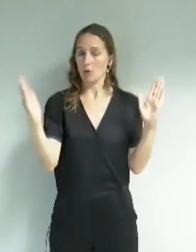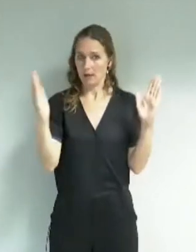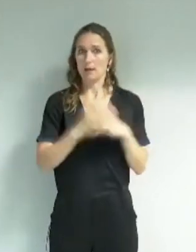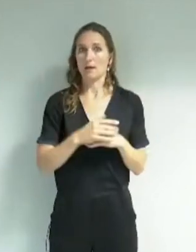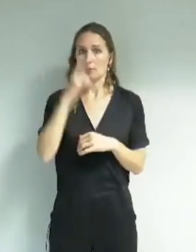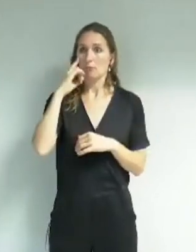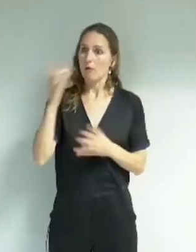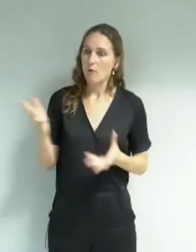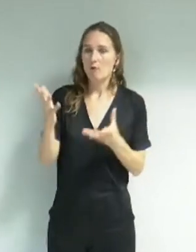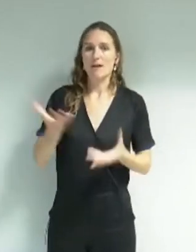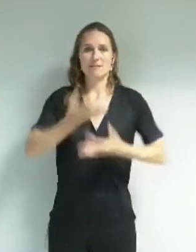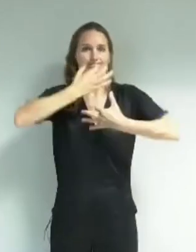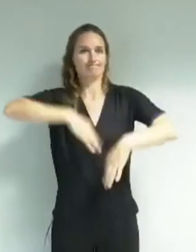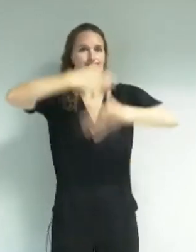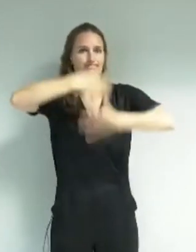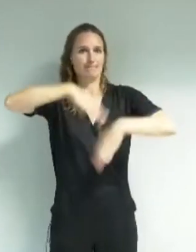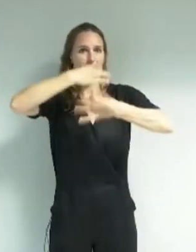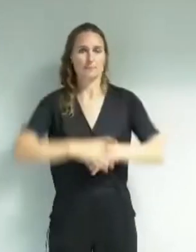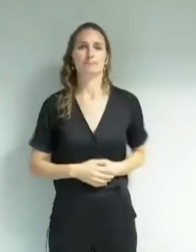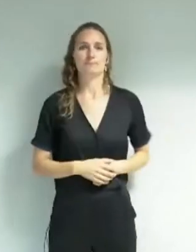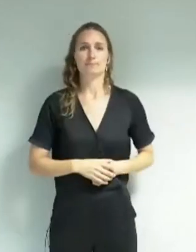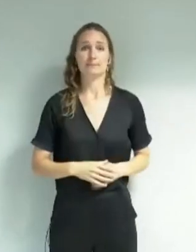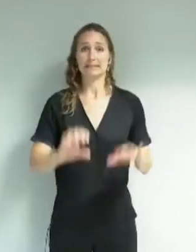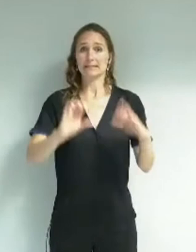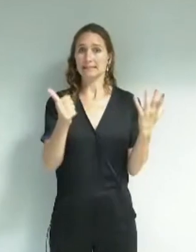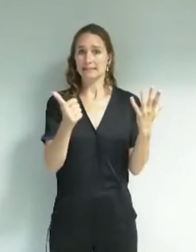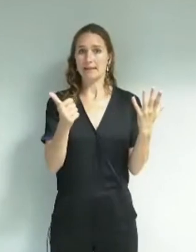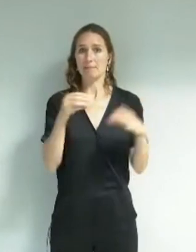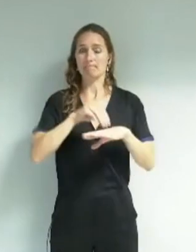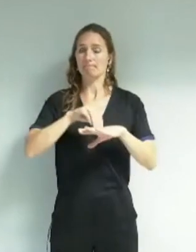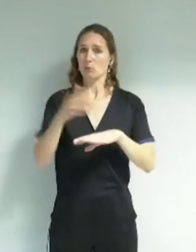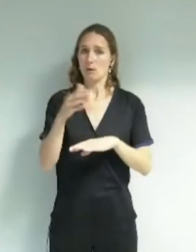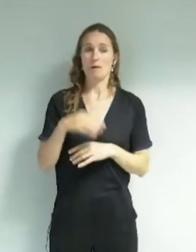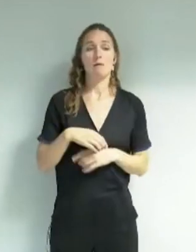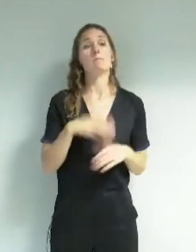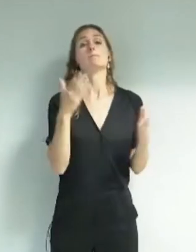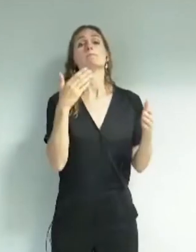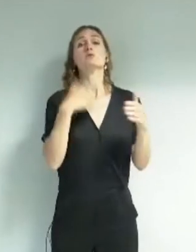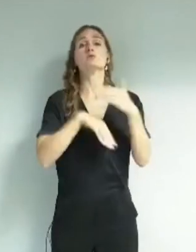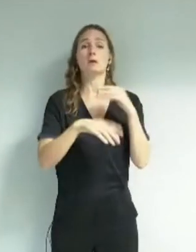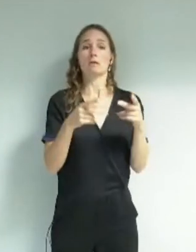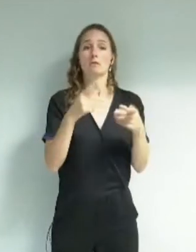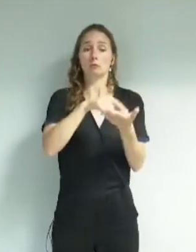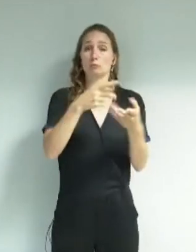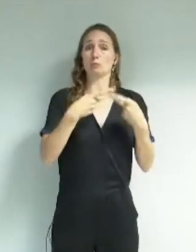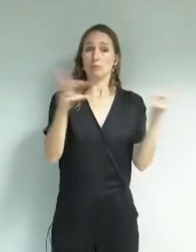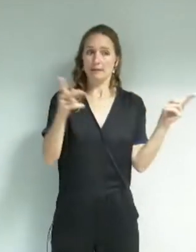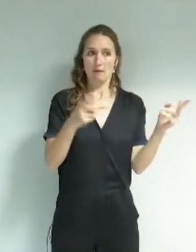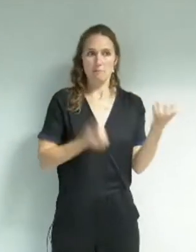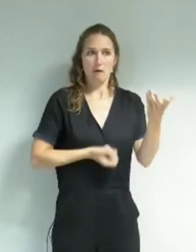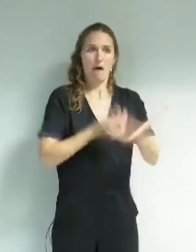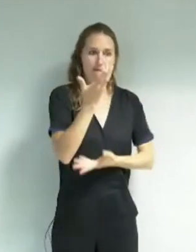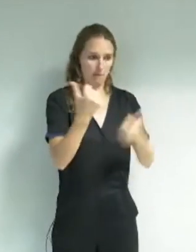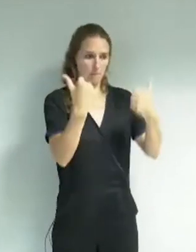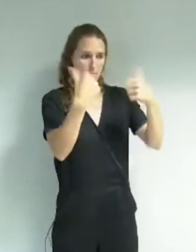'éloquence. Sixième préconisation, mieux étiqueter les œuvres dans l'espace public. Ensuite, dans la